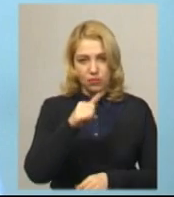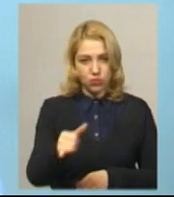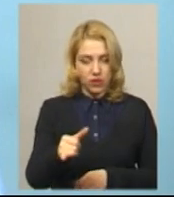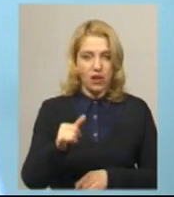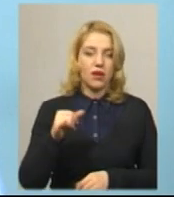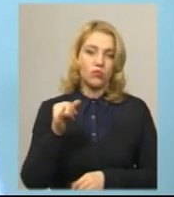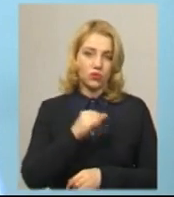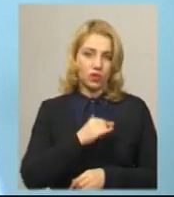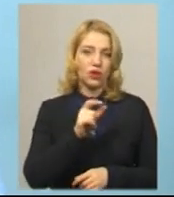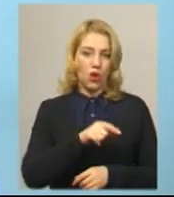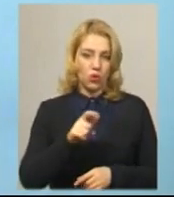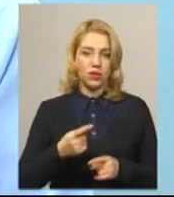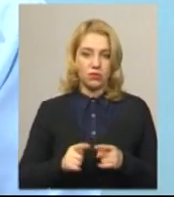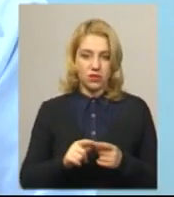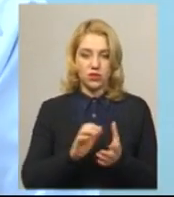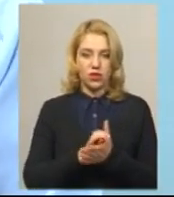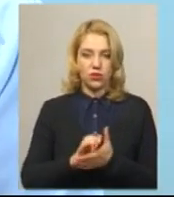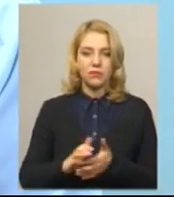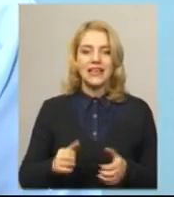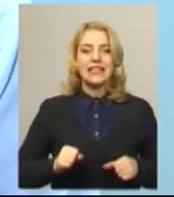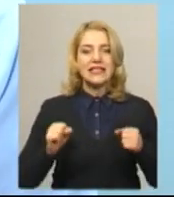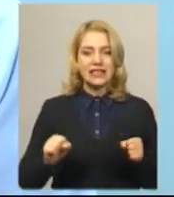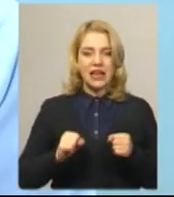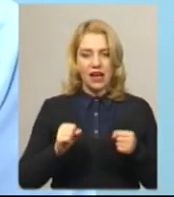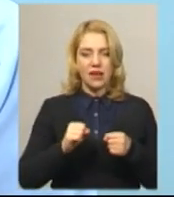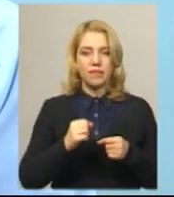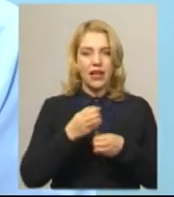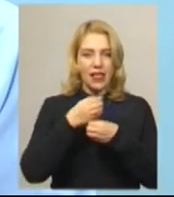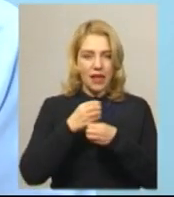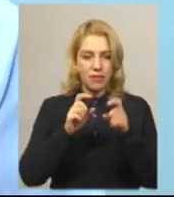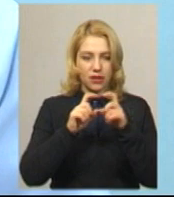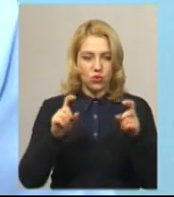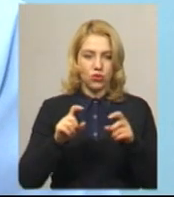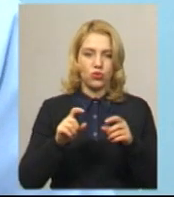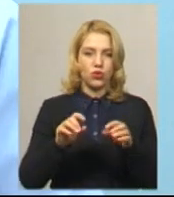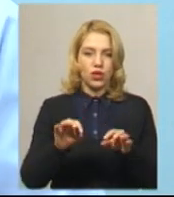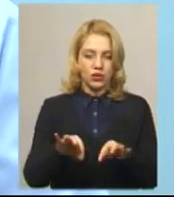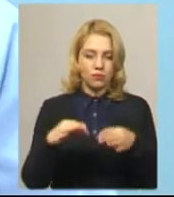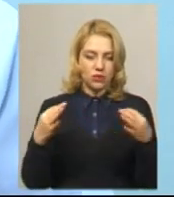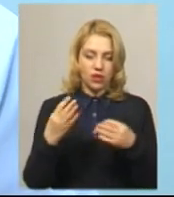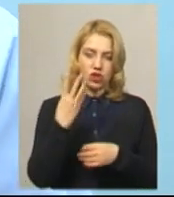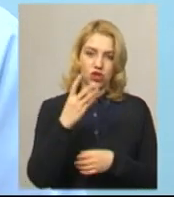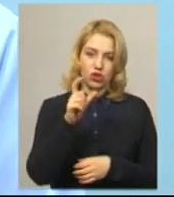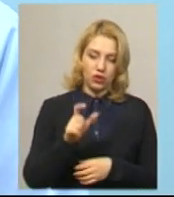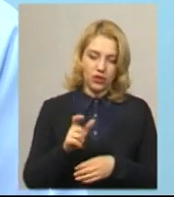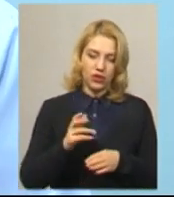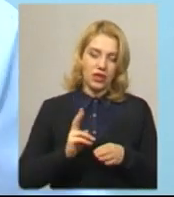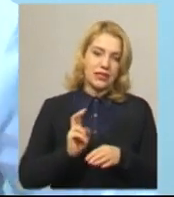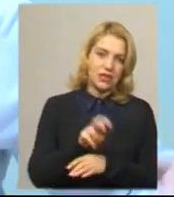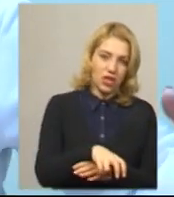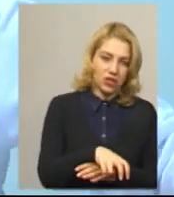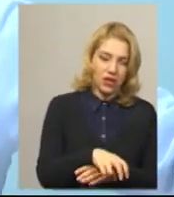і люди про це ознайомлені. Стараємося в лабораторію запускати найбільше чотирьох чоловік, зайшли, вийшли, зайшли, людей